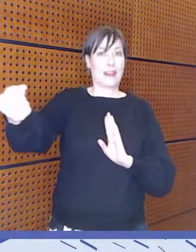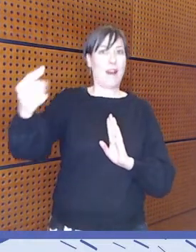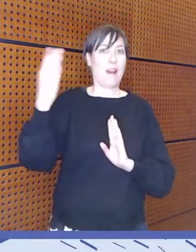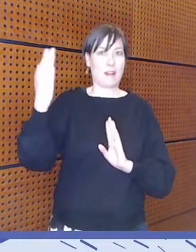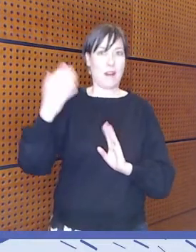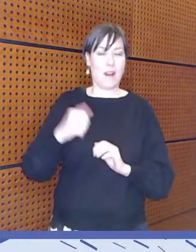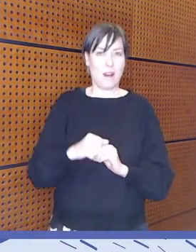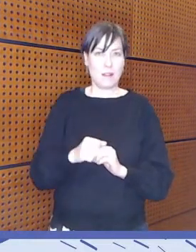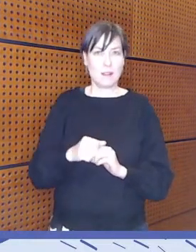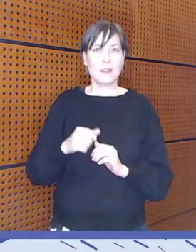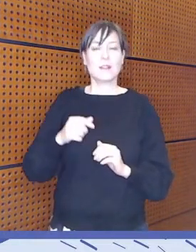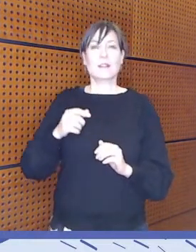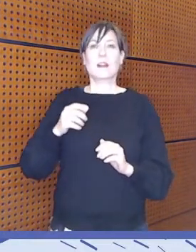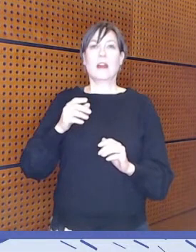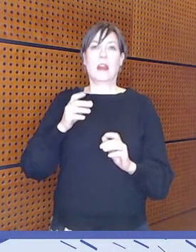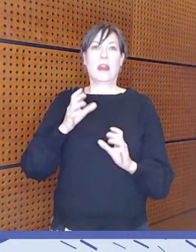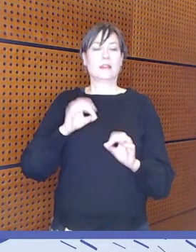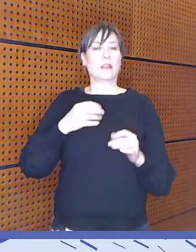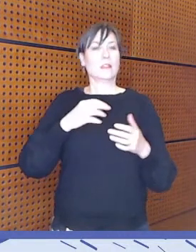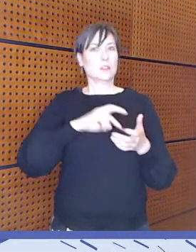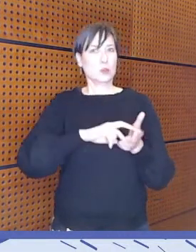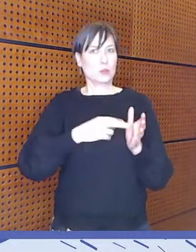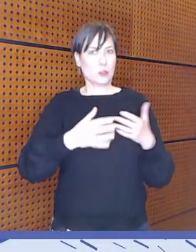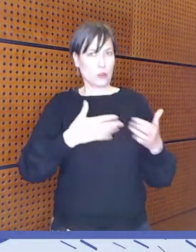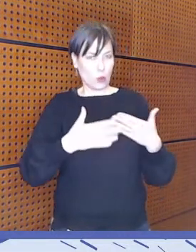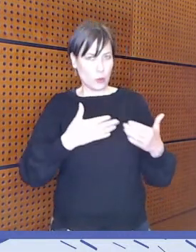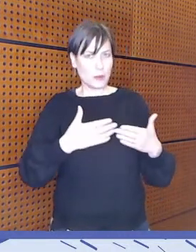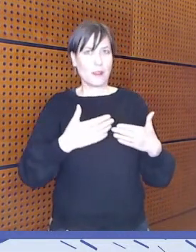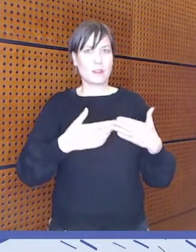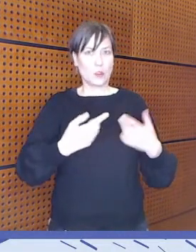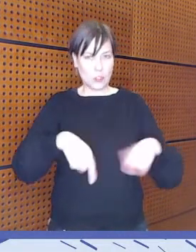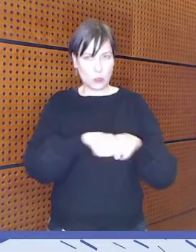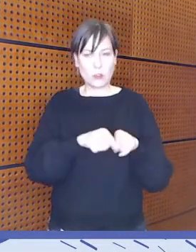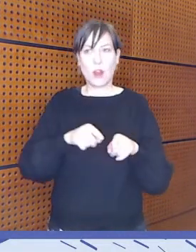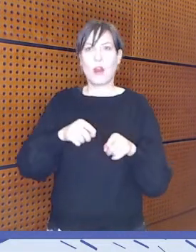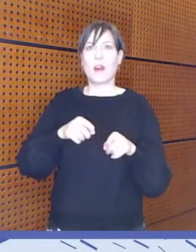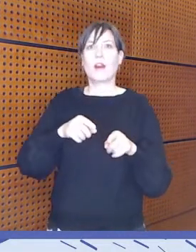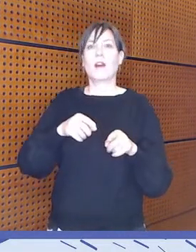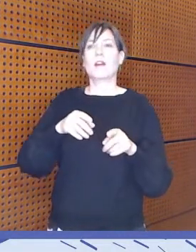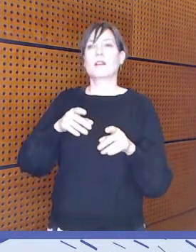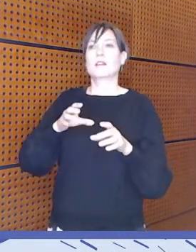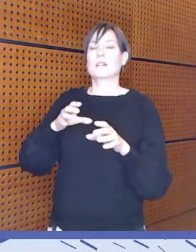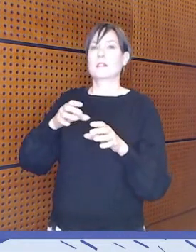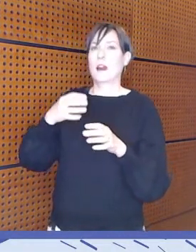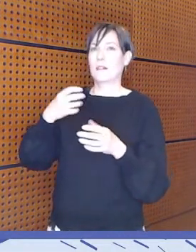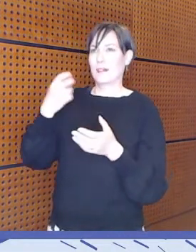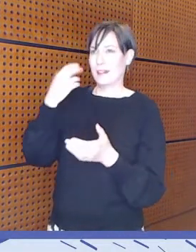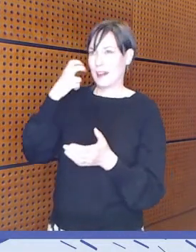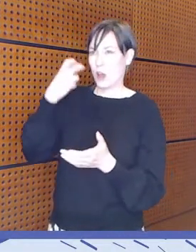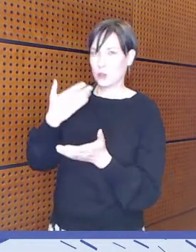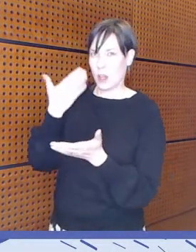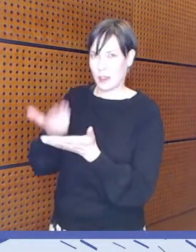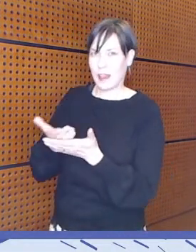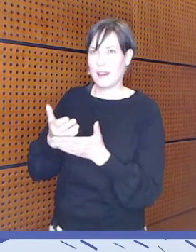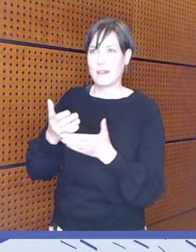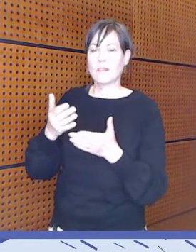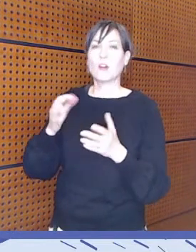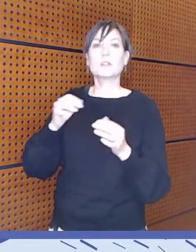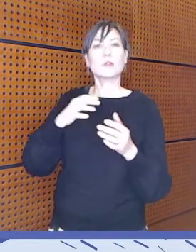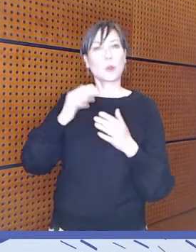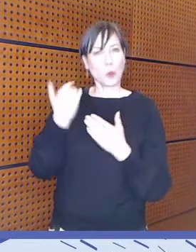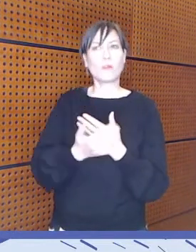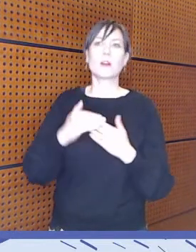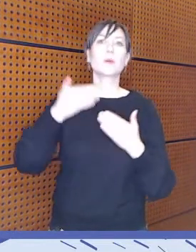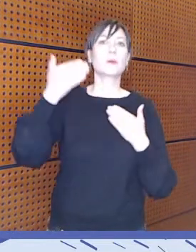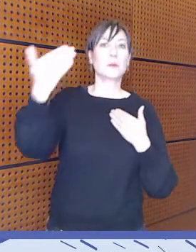niin paljon aikaa sen rahoituksen hakemiseen. Toisaalta sitten rahoittajien puolesta sellainen rahoituksen koordinaatio ja